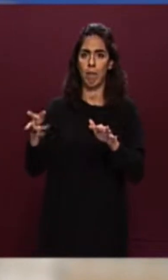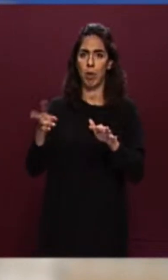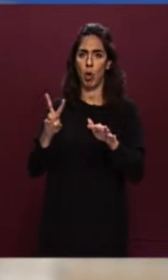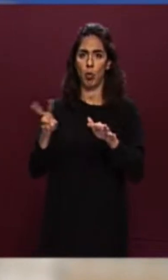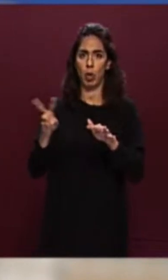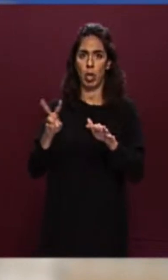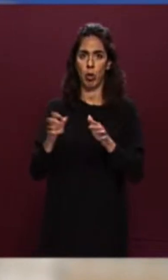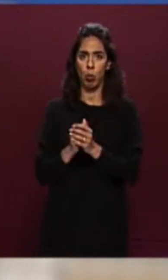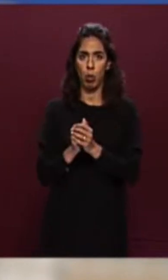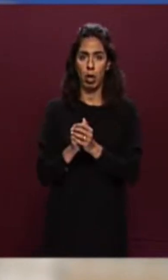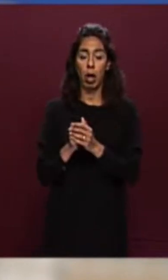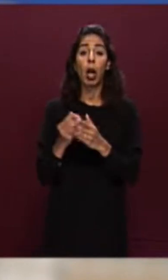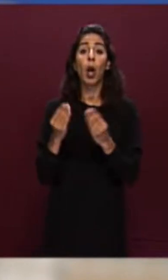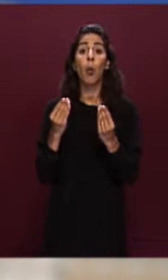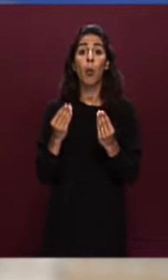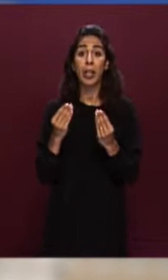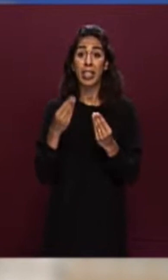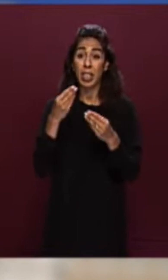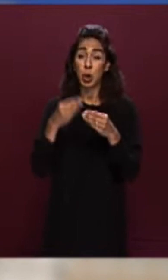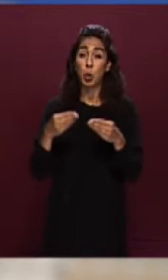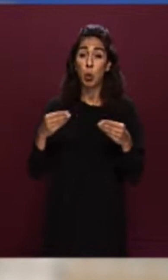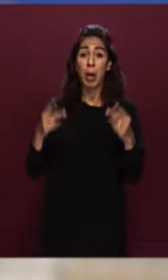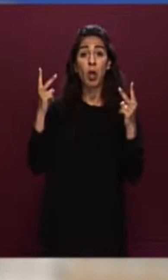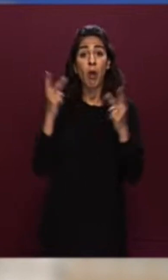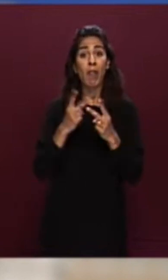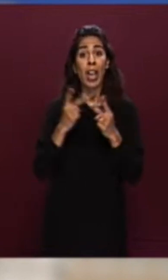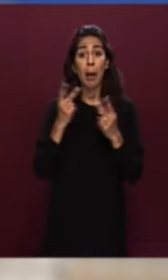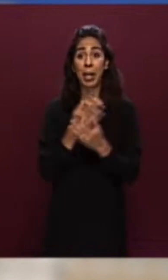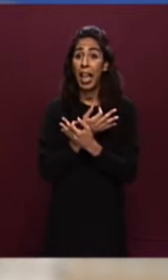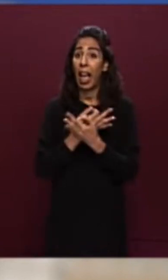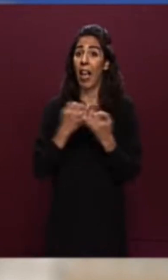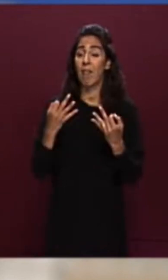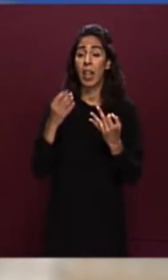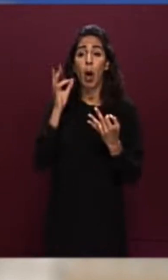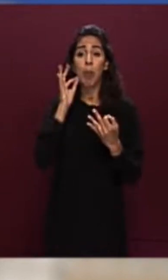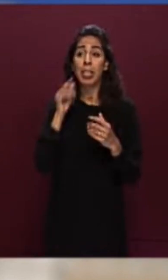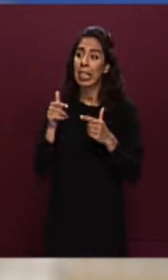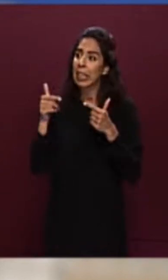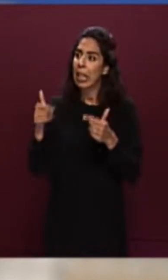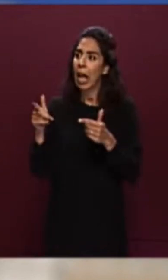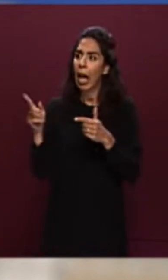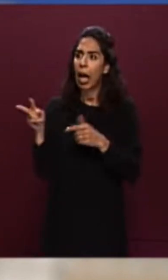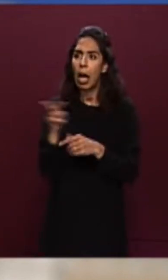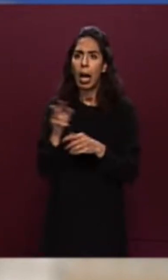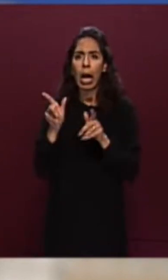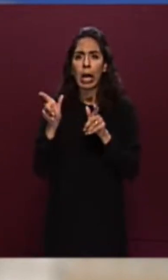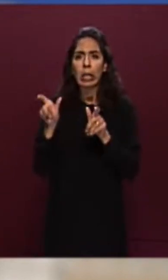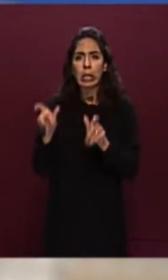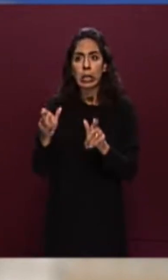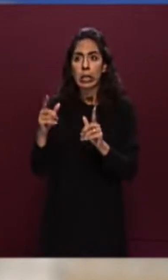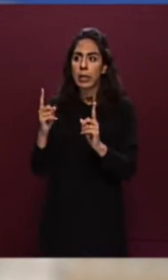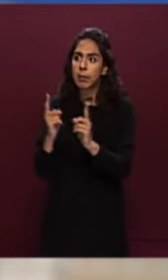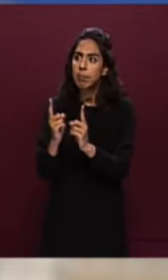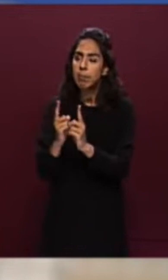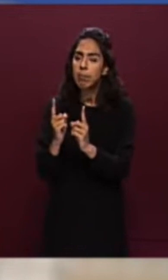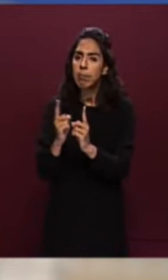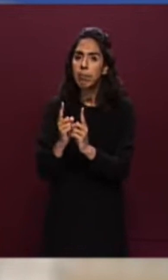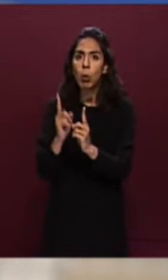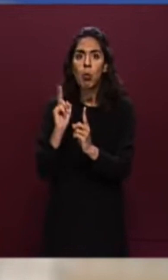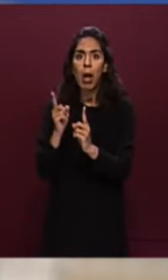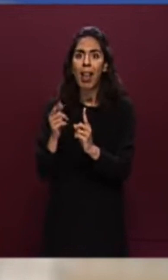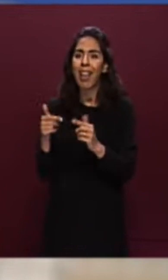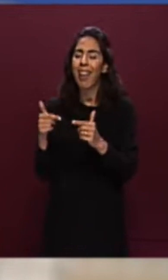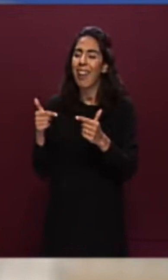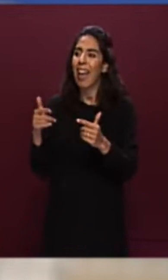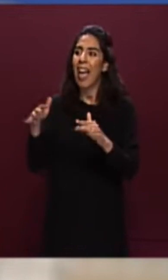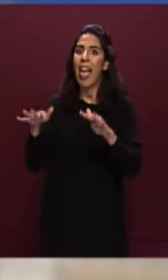strumento più efficace per costringere a negoziare e che ci sia equilibrio tra le forze in campo. Tante volte